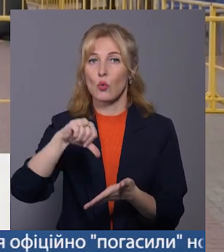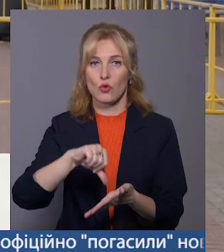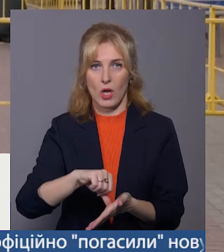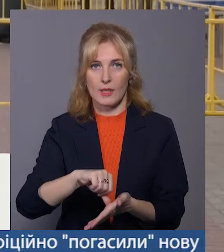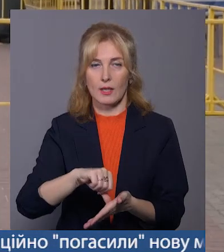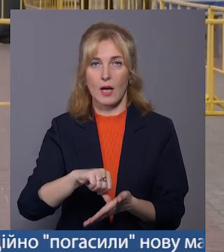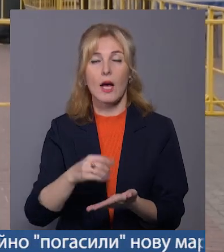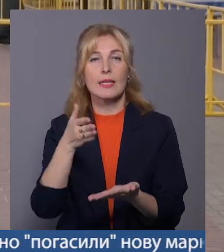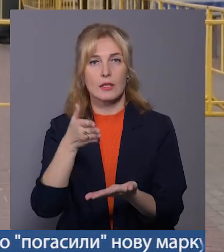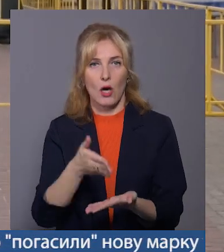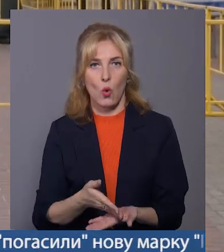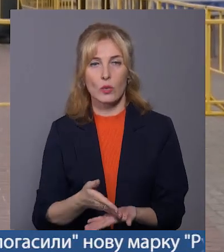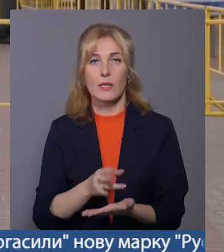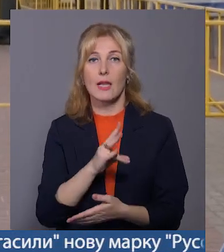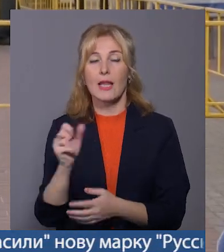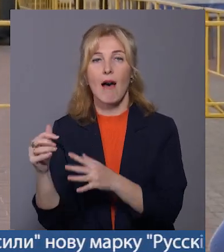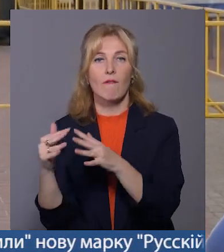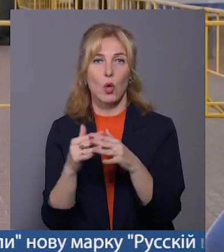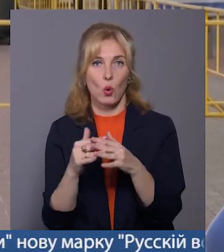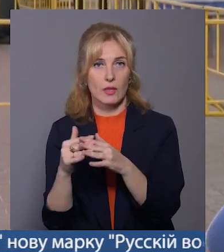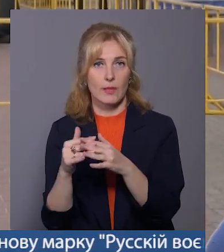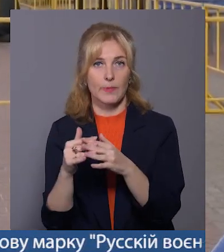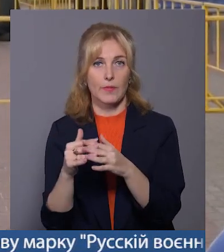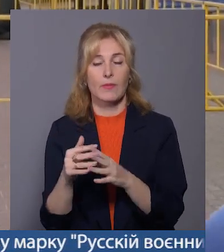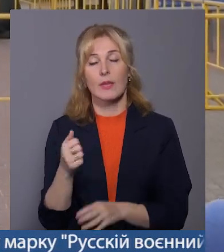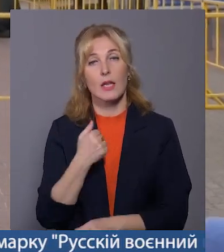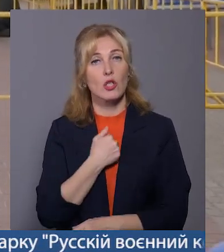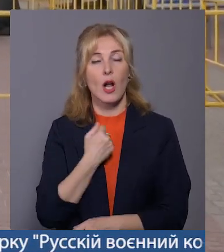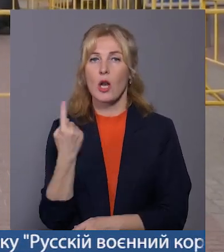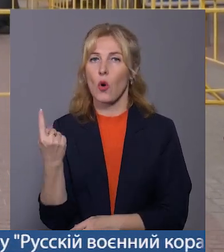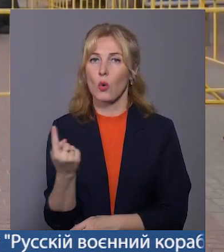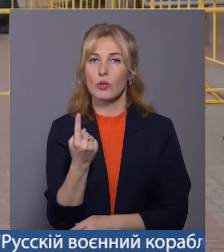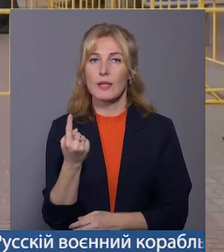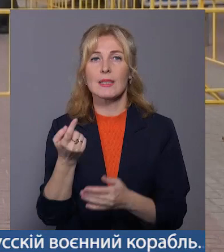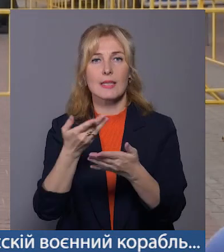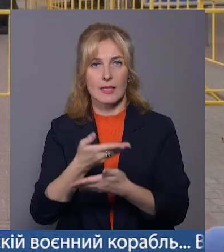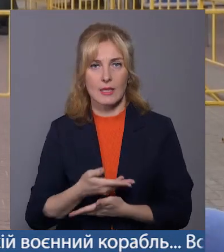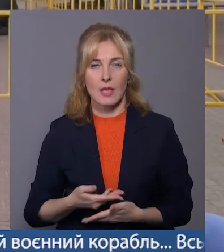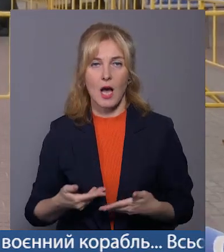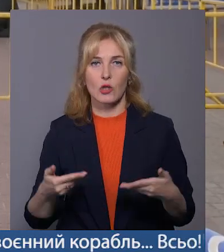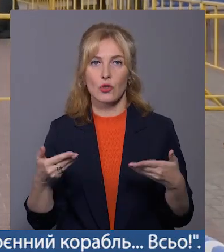знаходяться на фронті. На жаль, один з наших